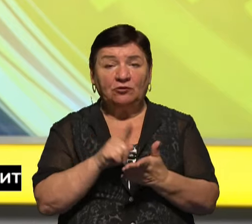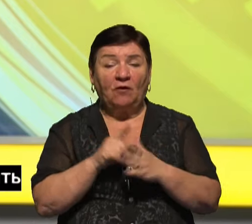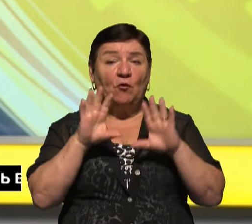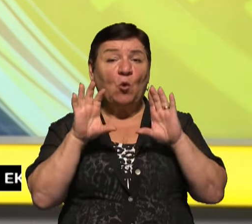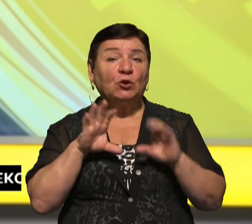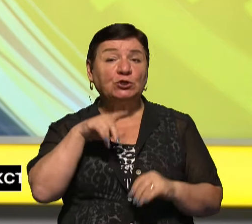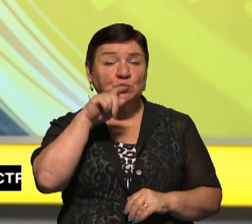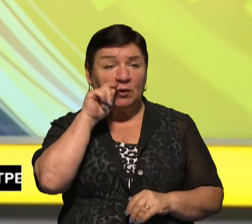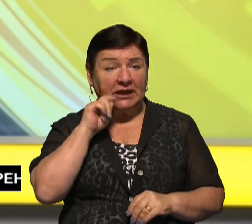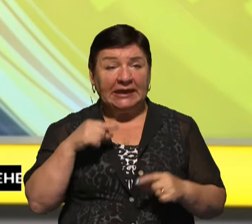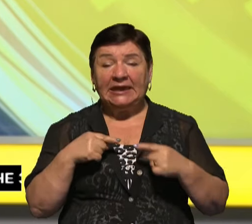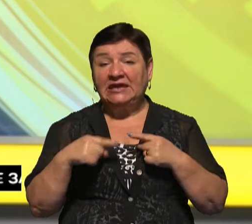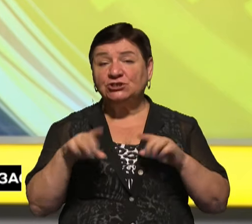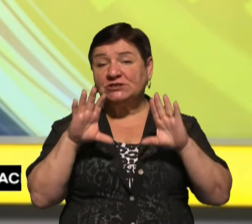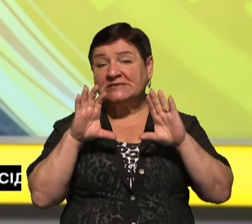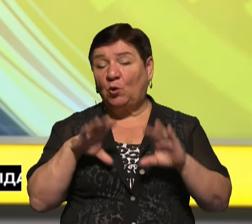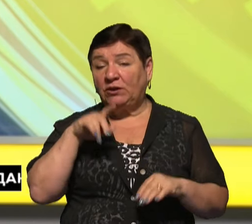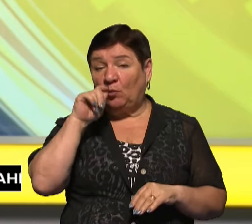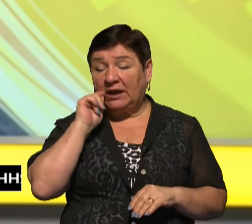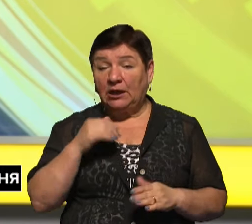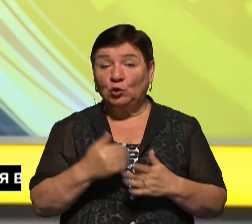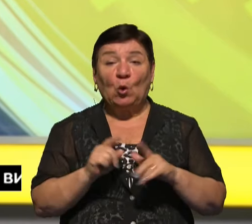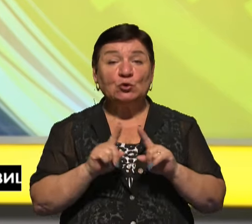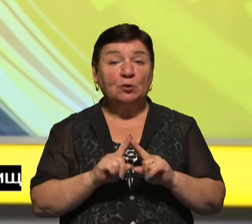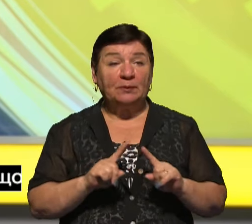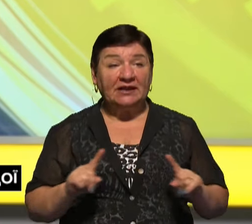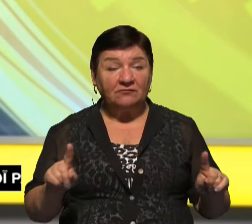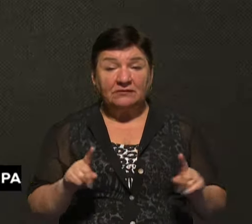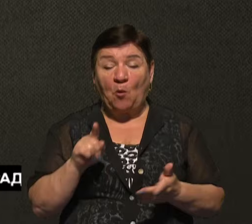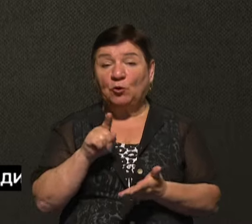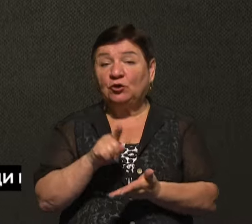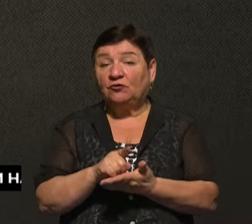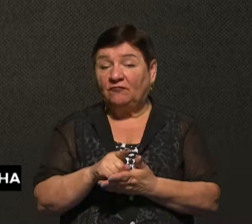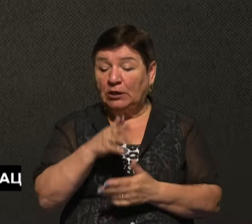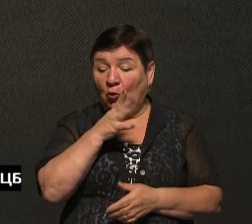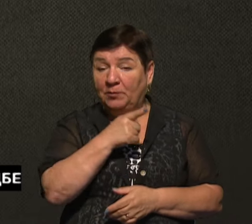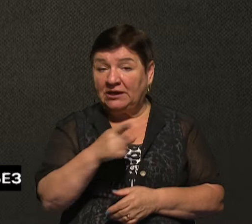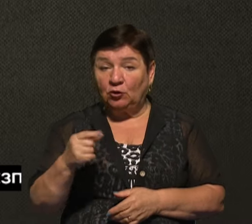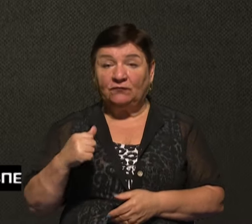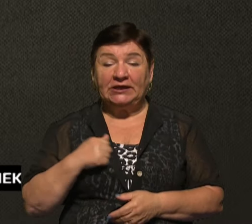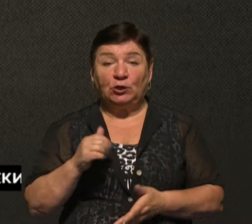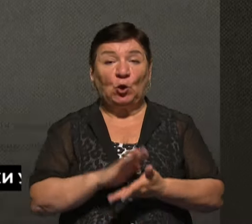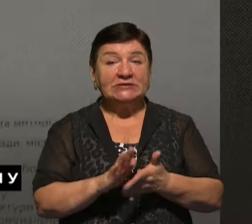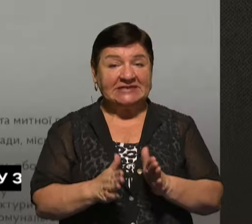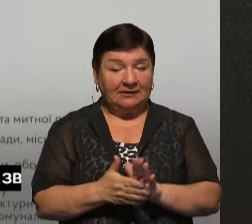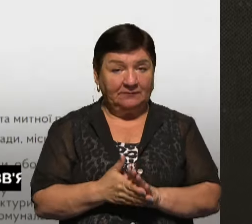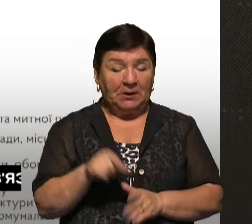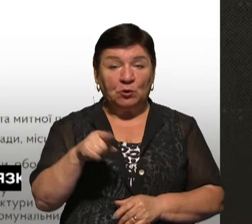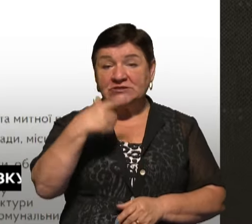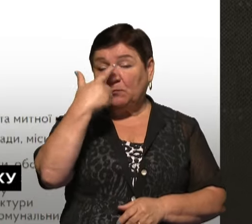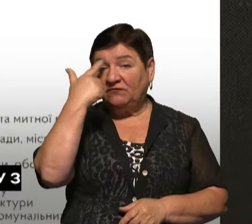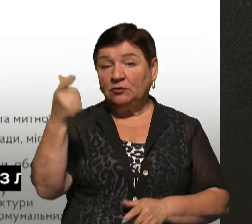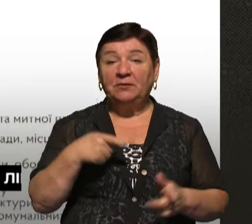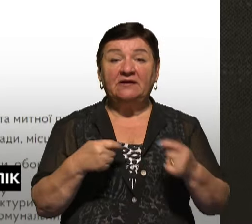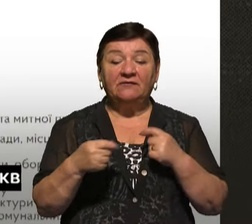України та інших законів України щодо особливостей оподаткування у період дії воєнного стану. Про це повідомив